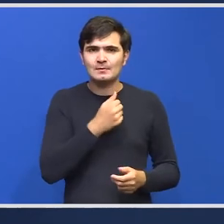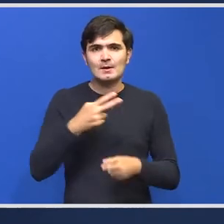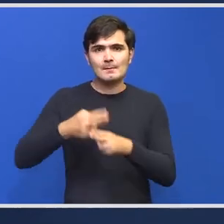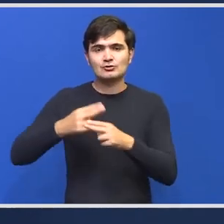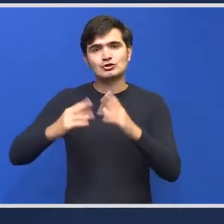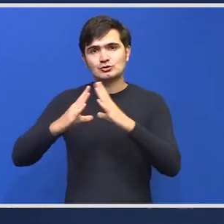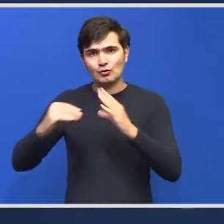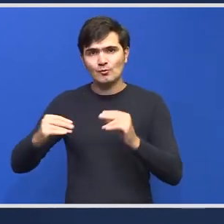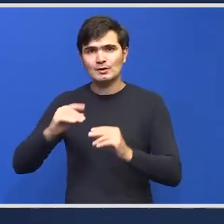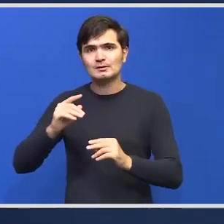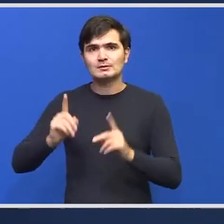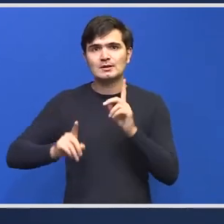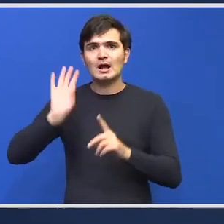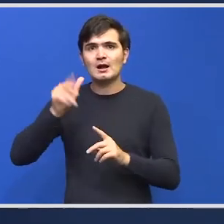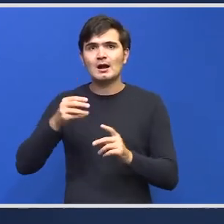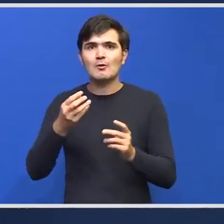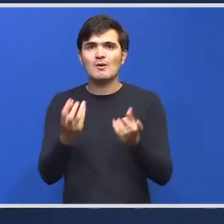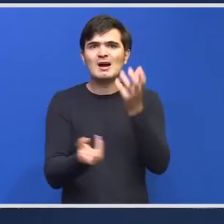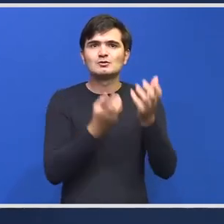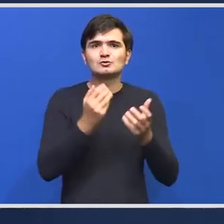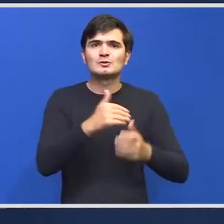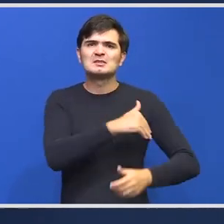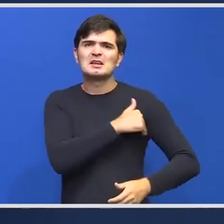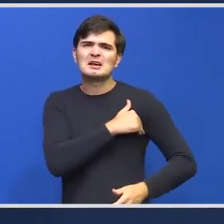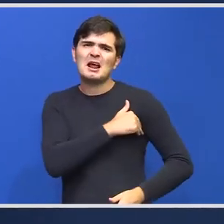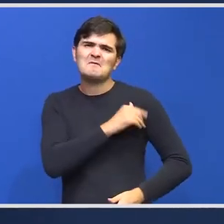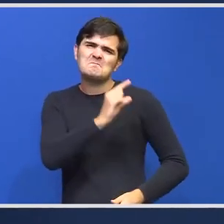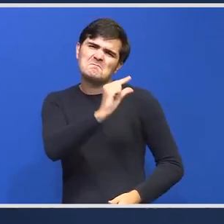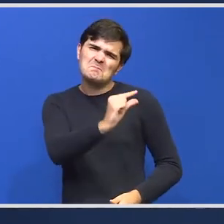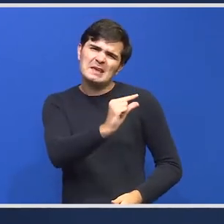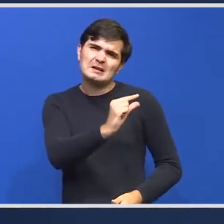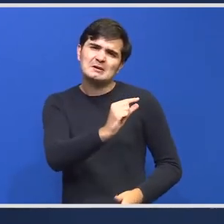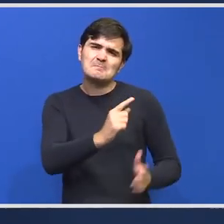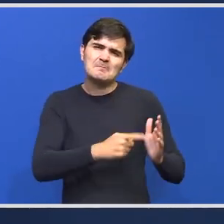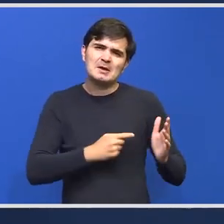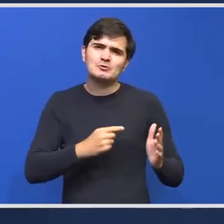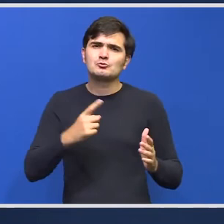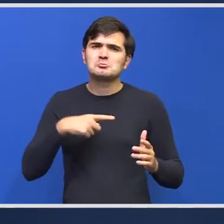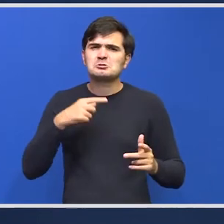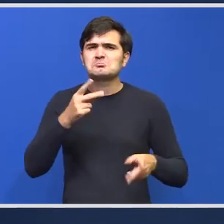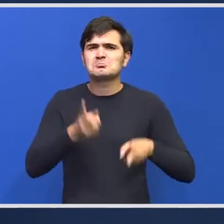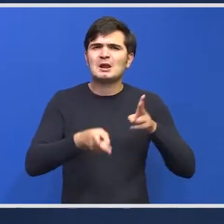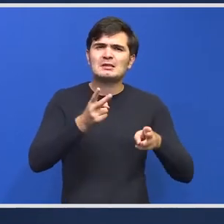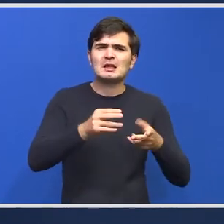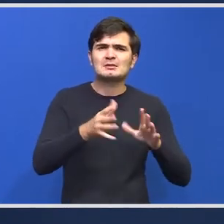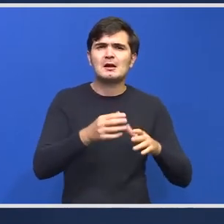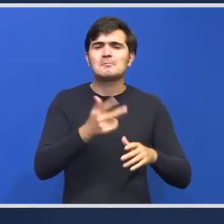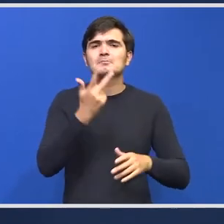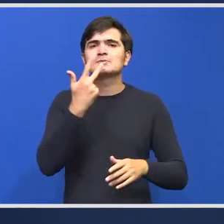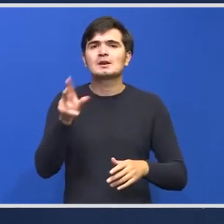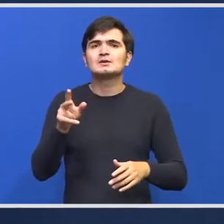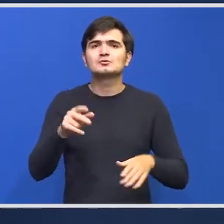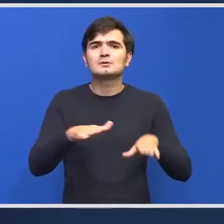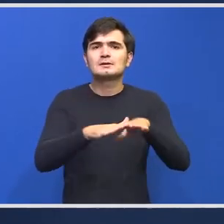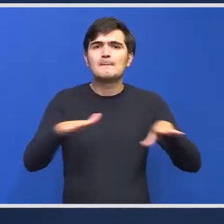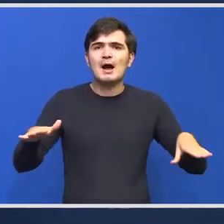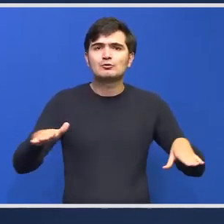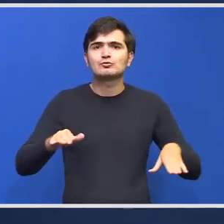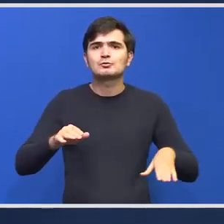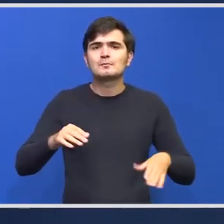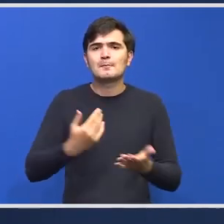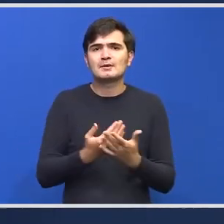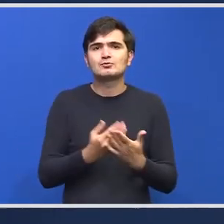români cu arsură de gravitate mică sau medie sunt tratați într-un număr de aproximativ 300 de paturi